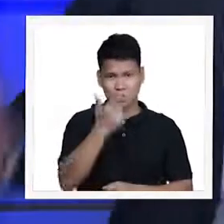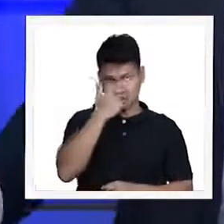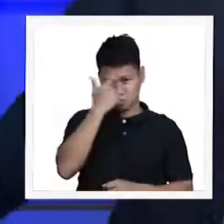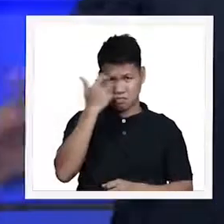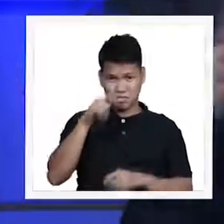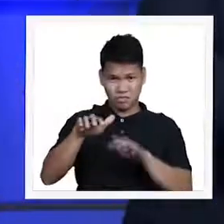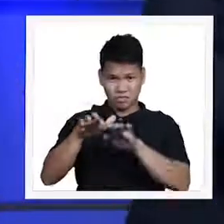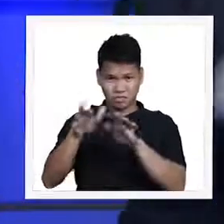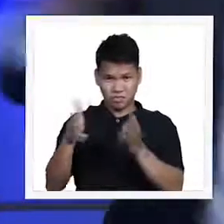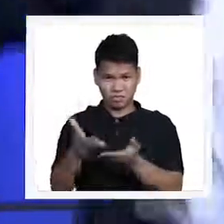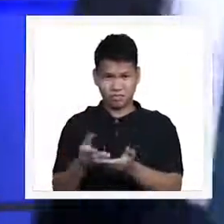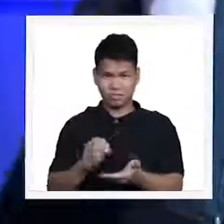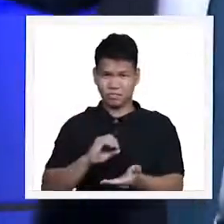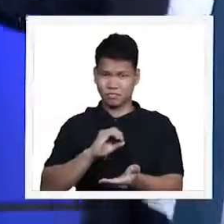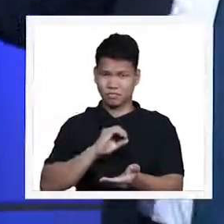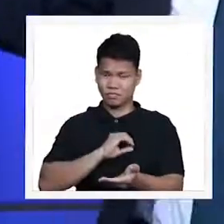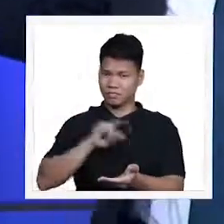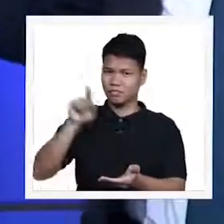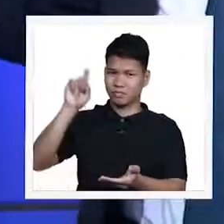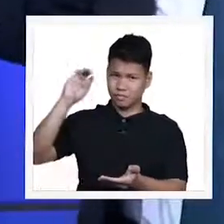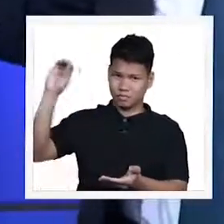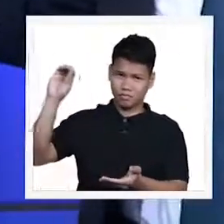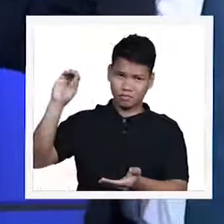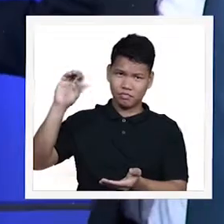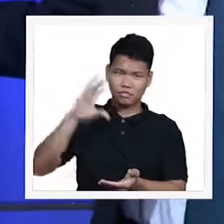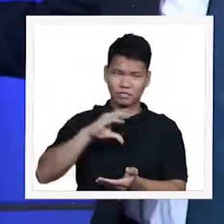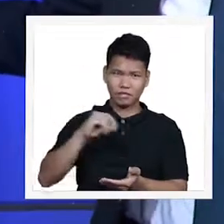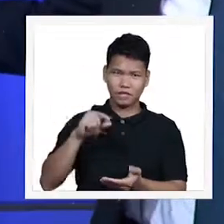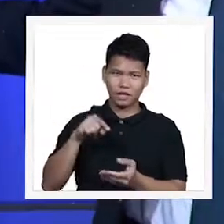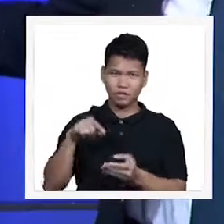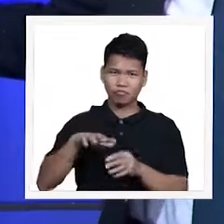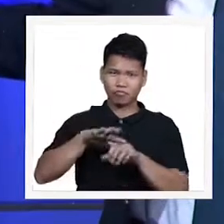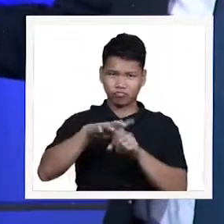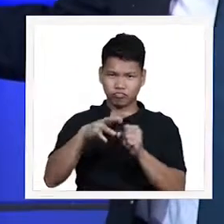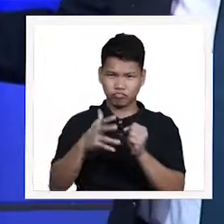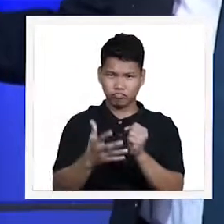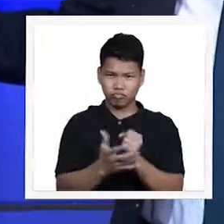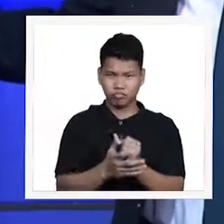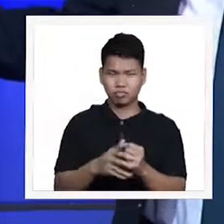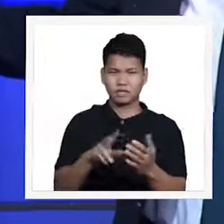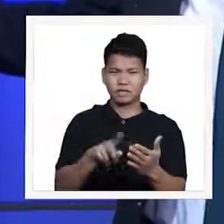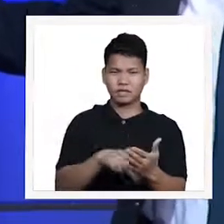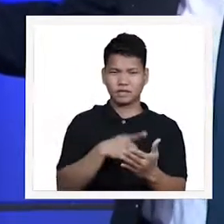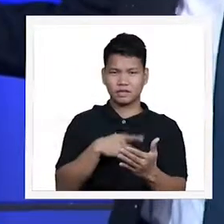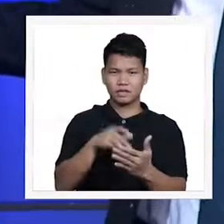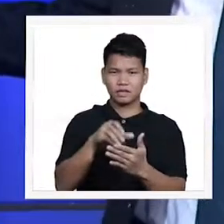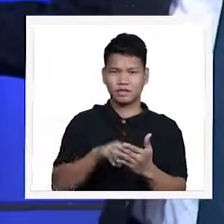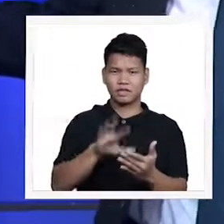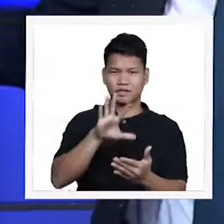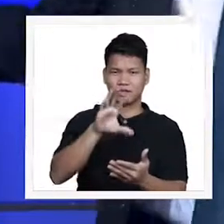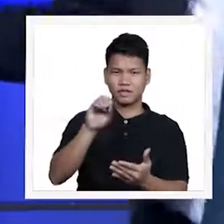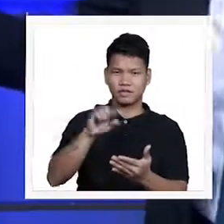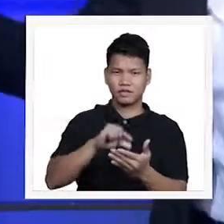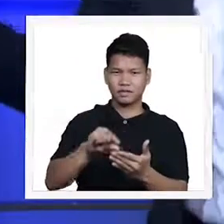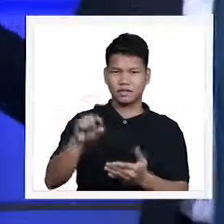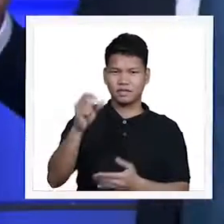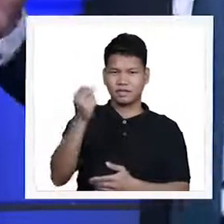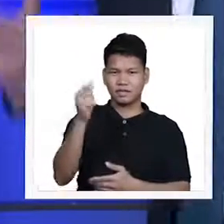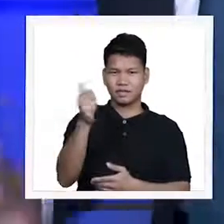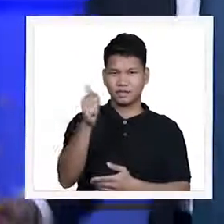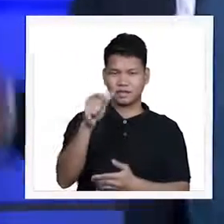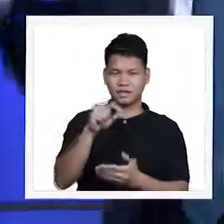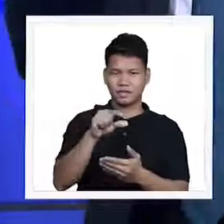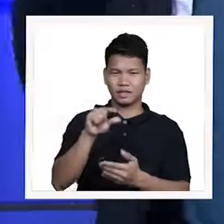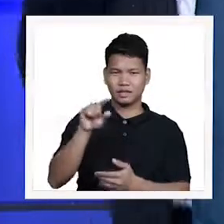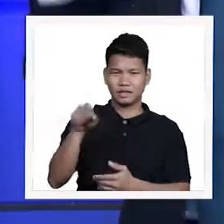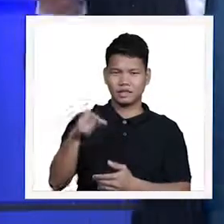is mine, and all its fullness. Psalms 50 verse 10 and 12. So makikita